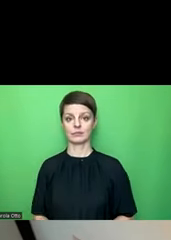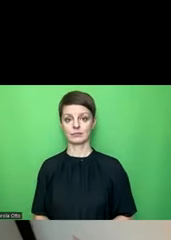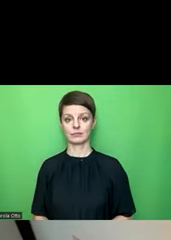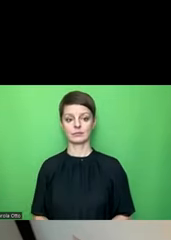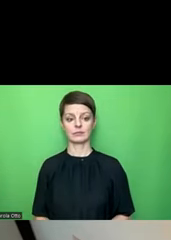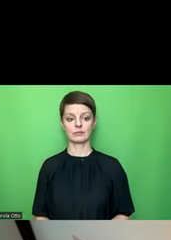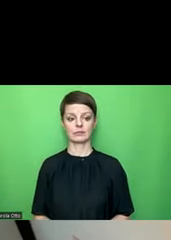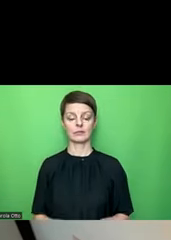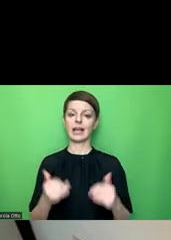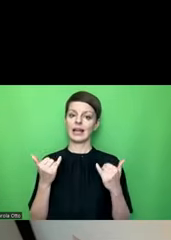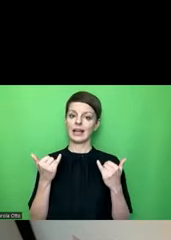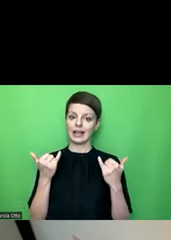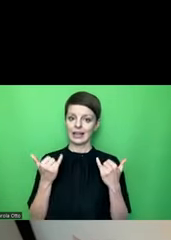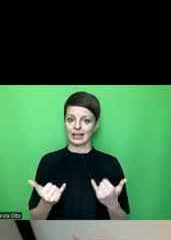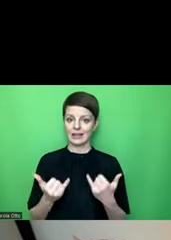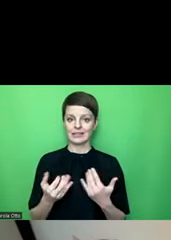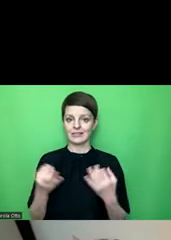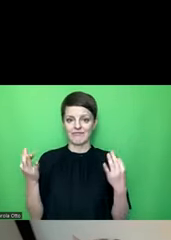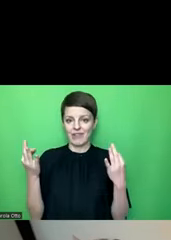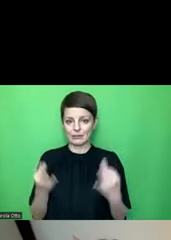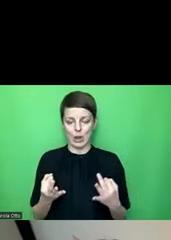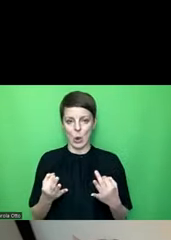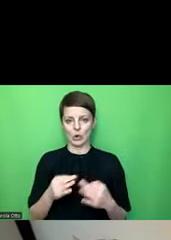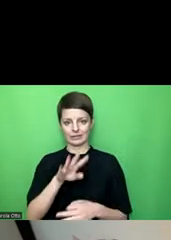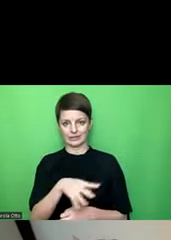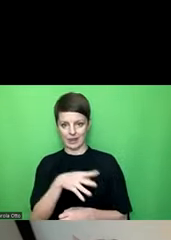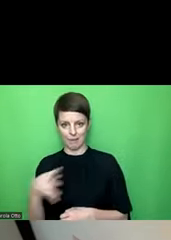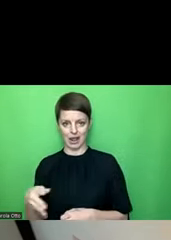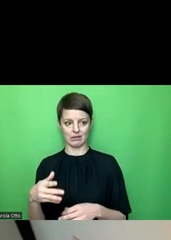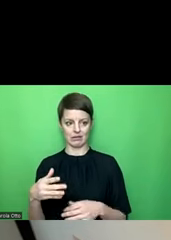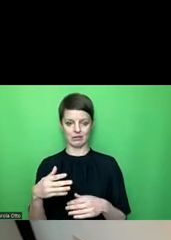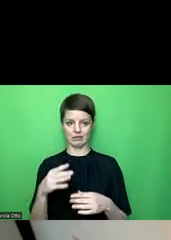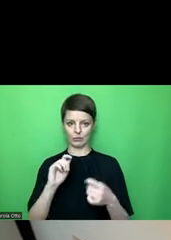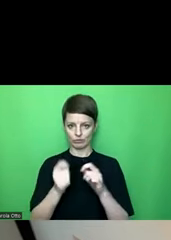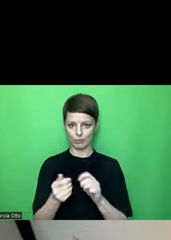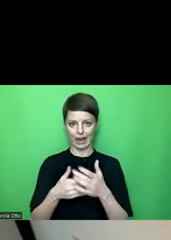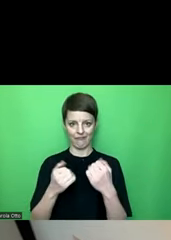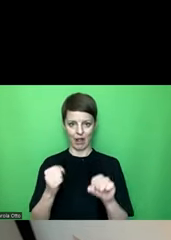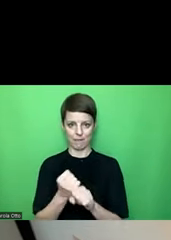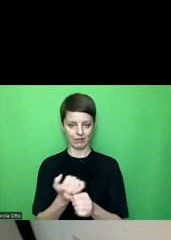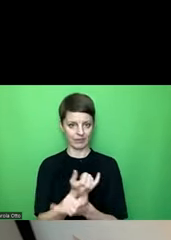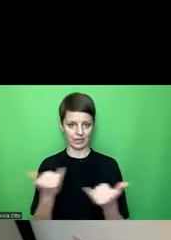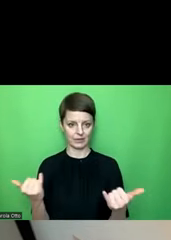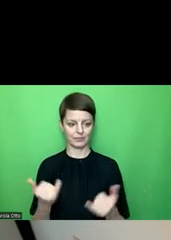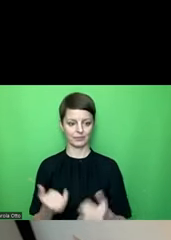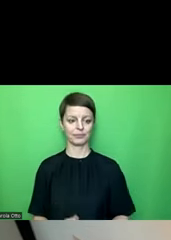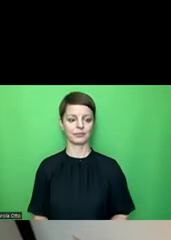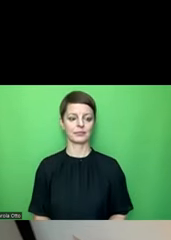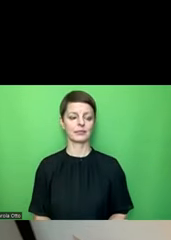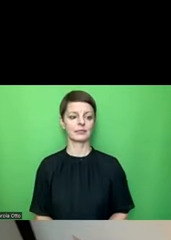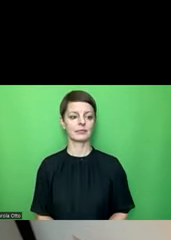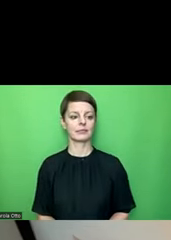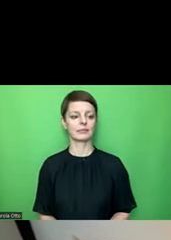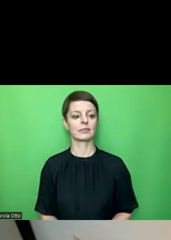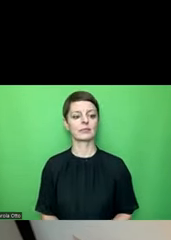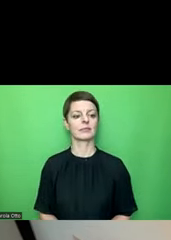So, was ist jetzt nötig, um so eine Tabelle auszuzeichnen? Also, nehmen wir mal an, ich habe, ich gehe jetzt mal hier auf